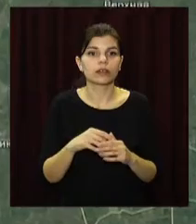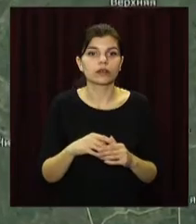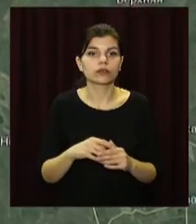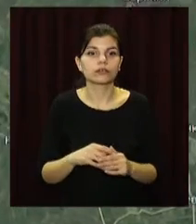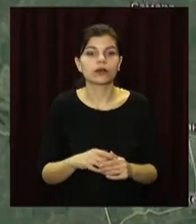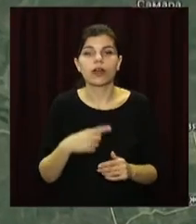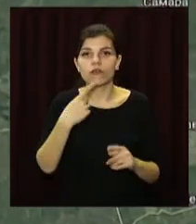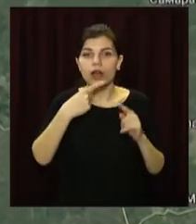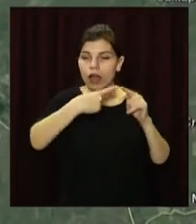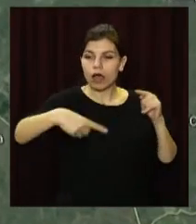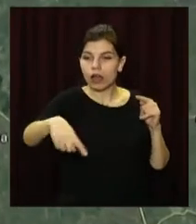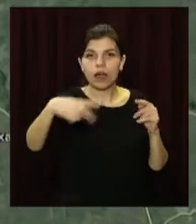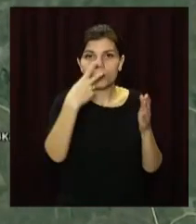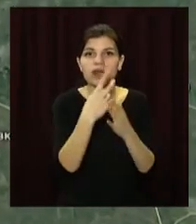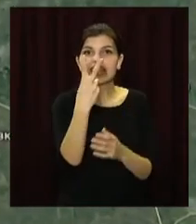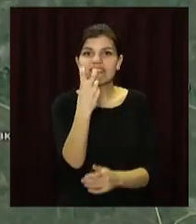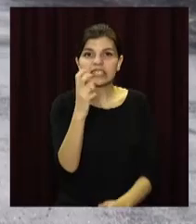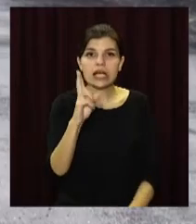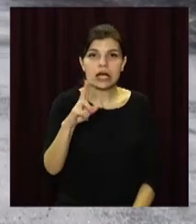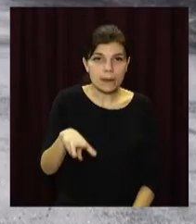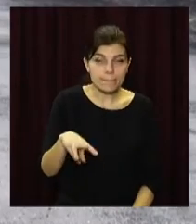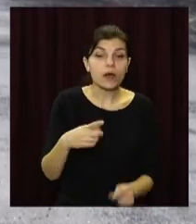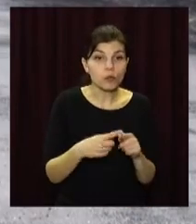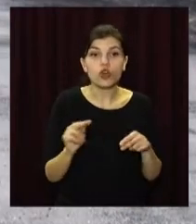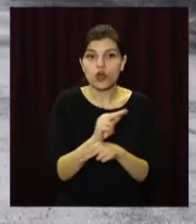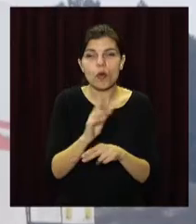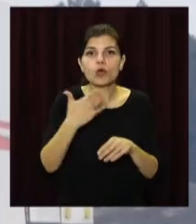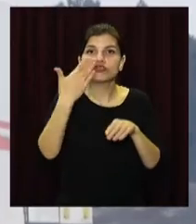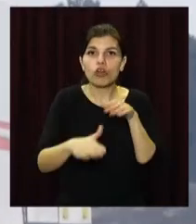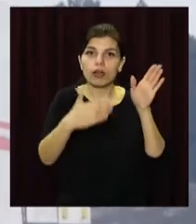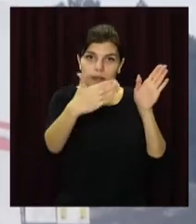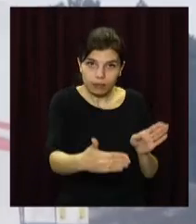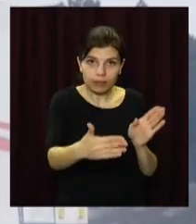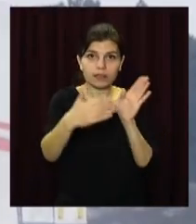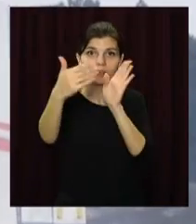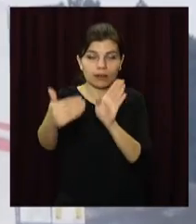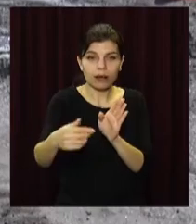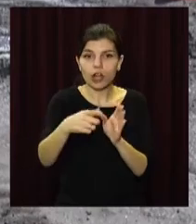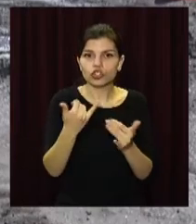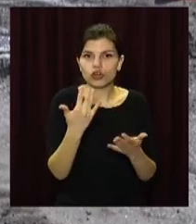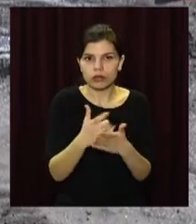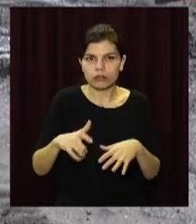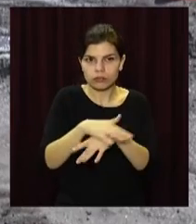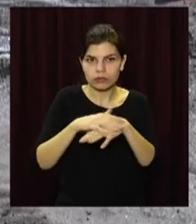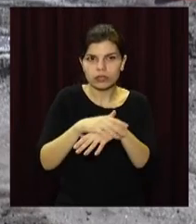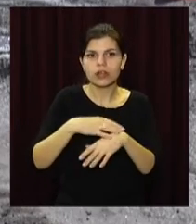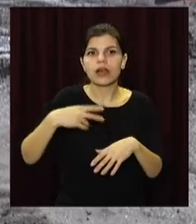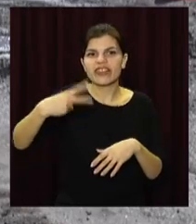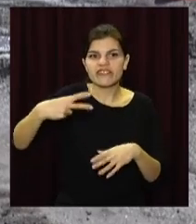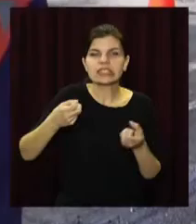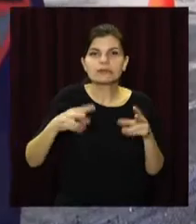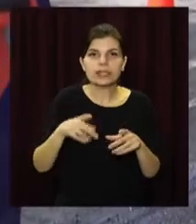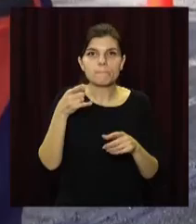шлака. Довжина траси майже 200 кілометрів, тому її ремонтуватимуть частинами. Зараз тут працюють до півсотні людей та понад 20 одиниць